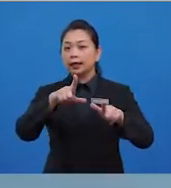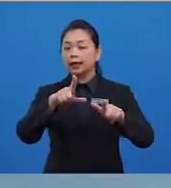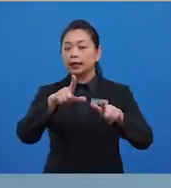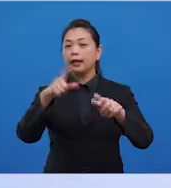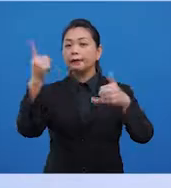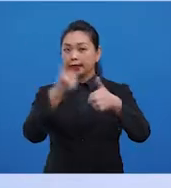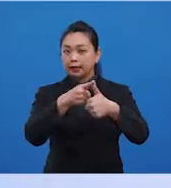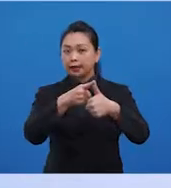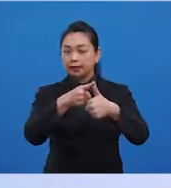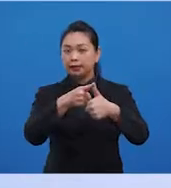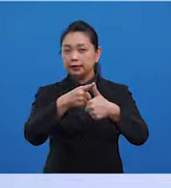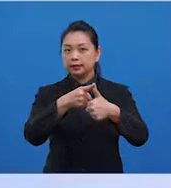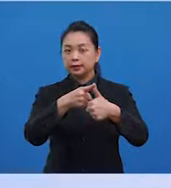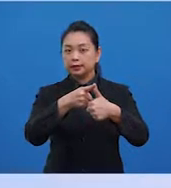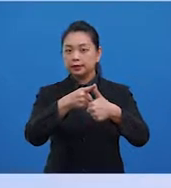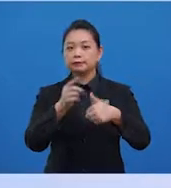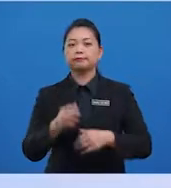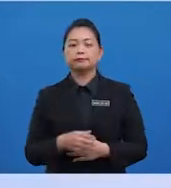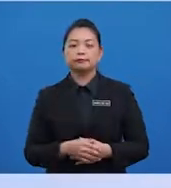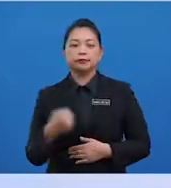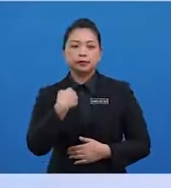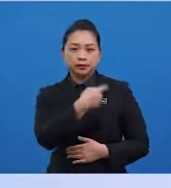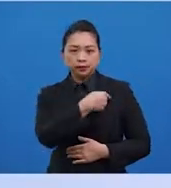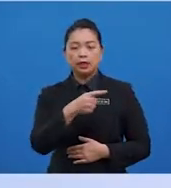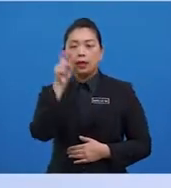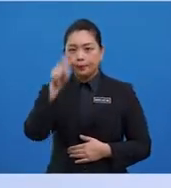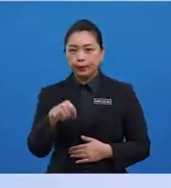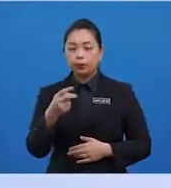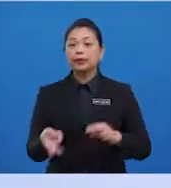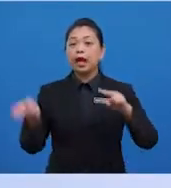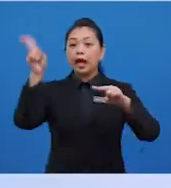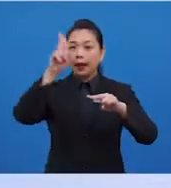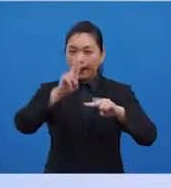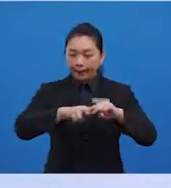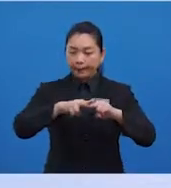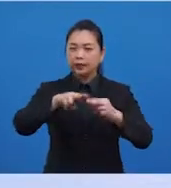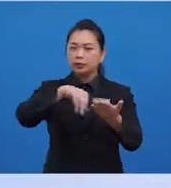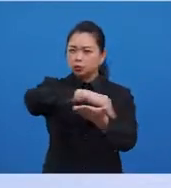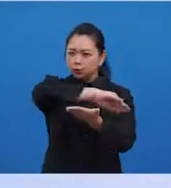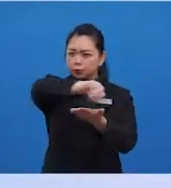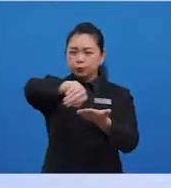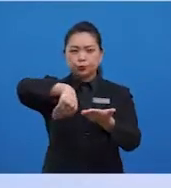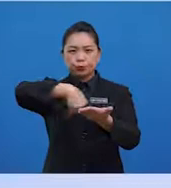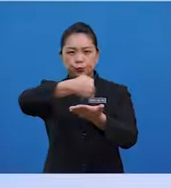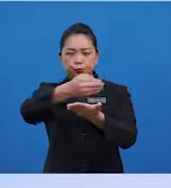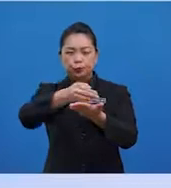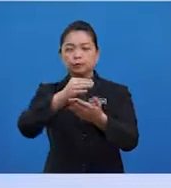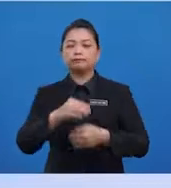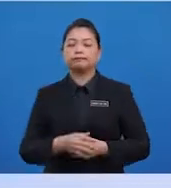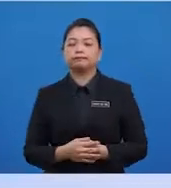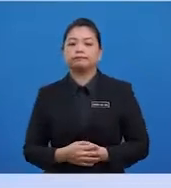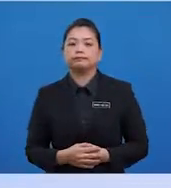Ya, langkah pertama, kita perlu menjumlakan kesemua markah-markah.